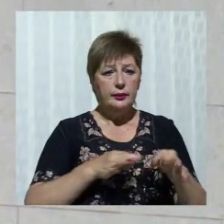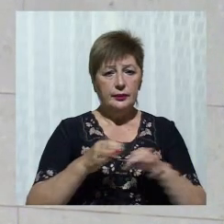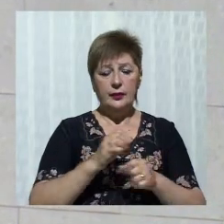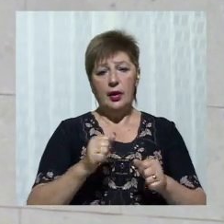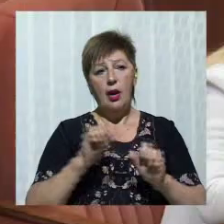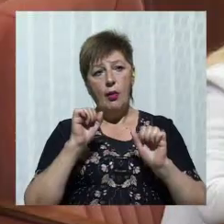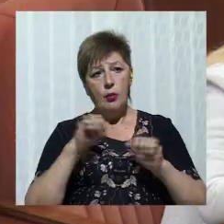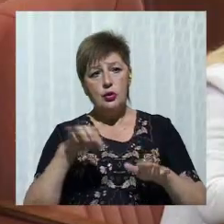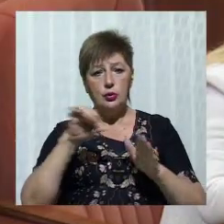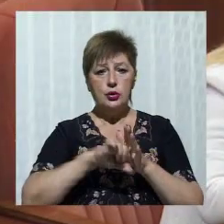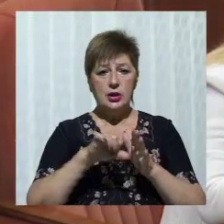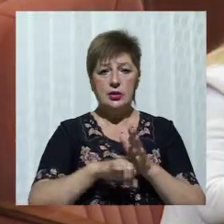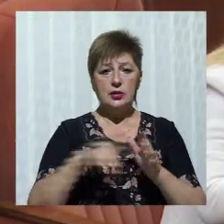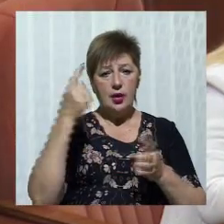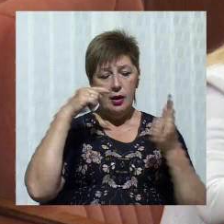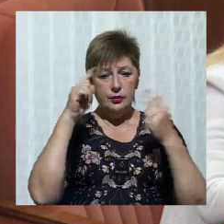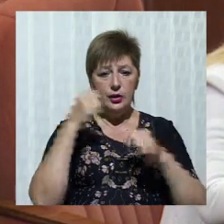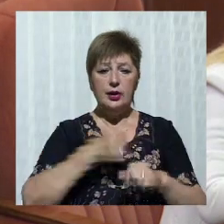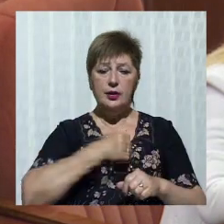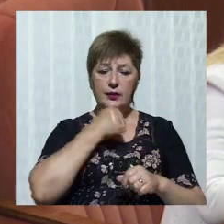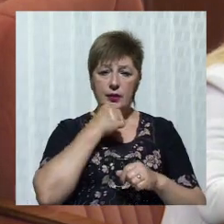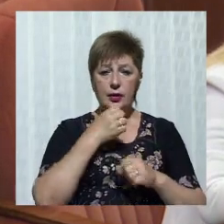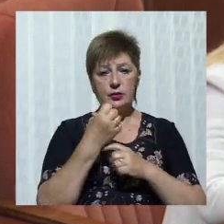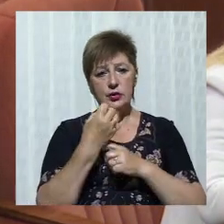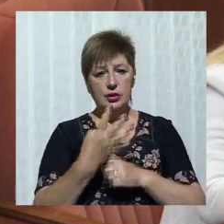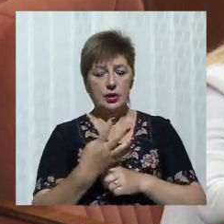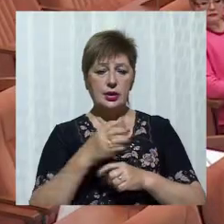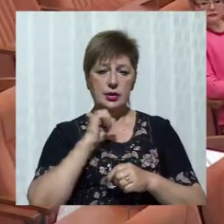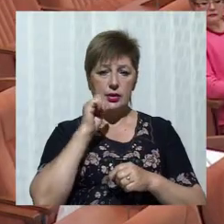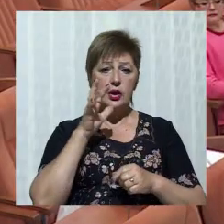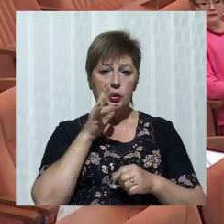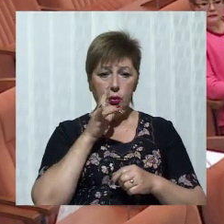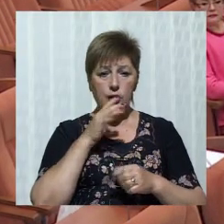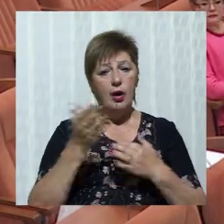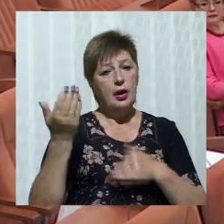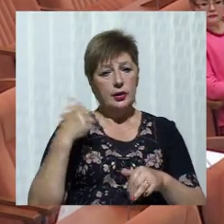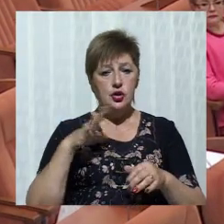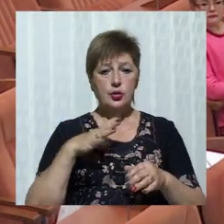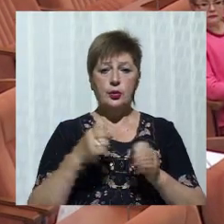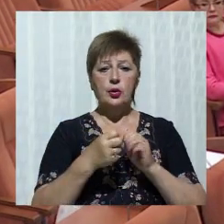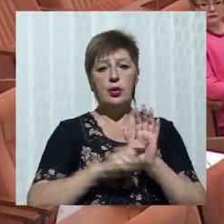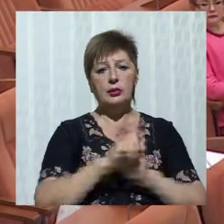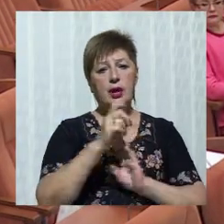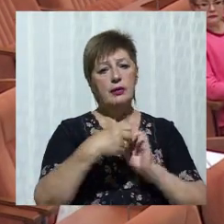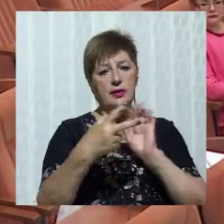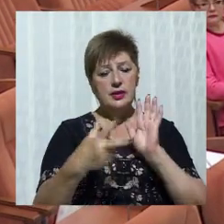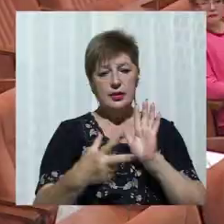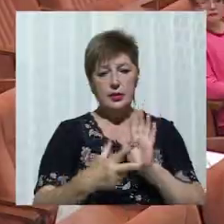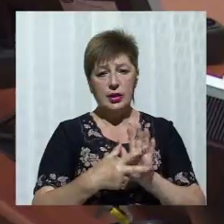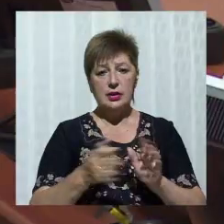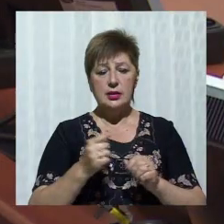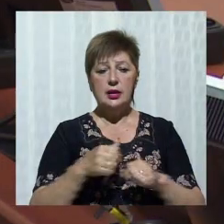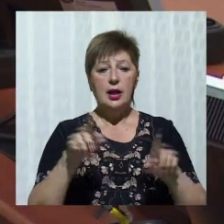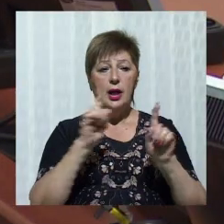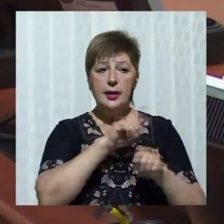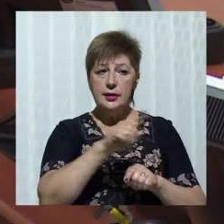віком від 16 років, тоді як раніше, дозволялося з 18. До участі не допускатимуть проєкти, які спрямовані на комерційну та політичну діяльність,